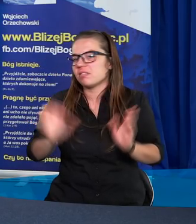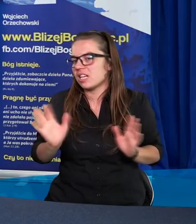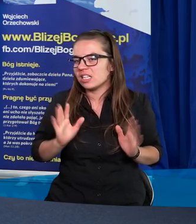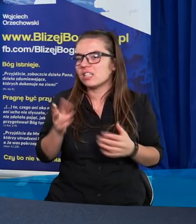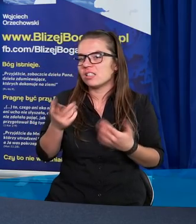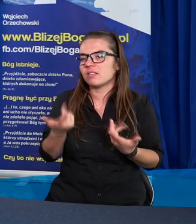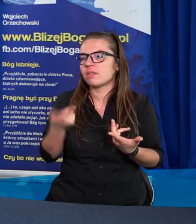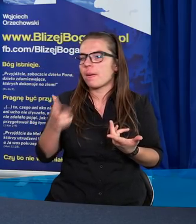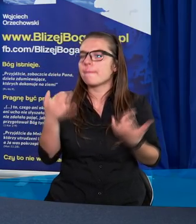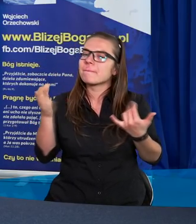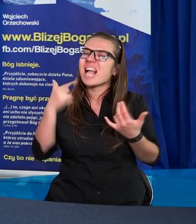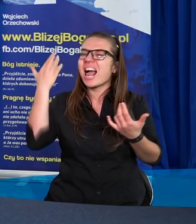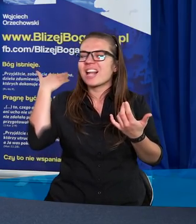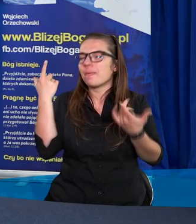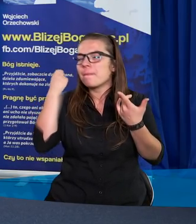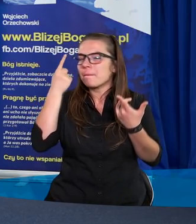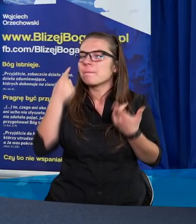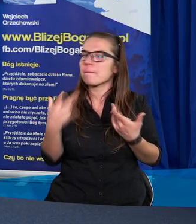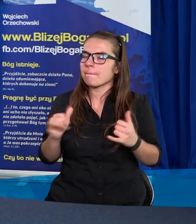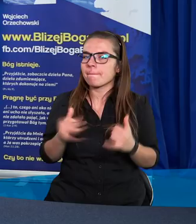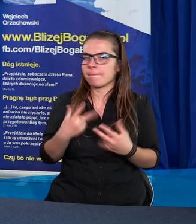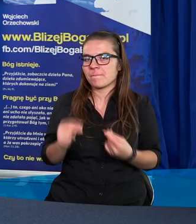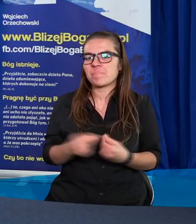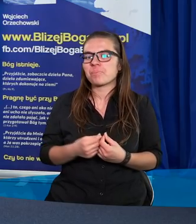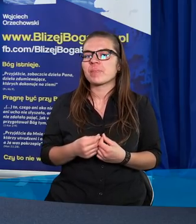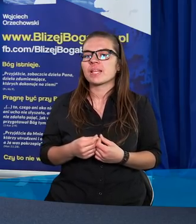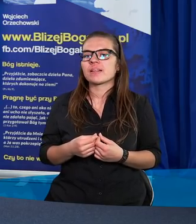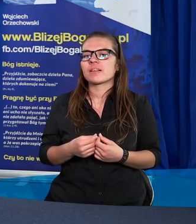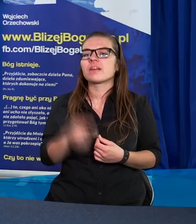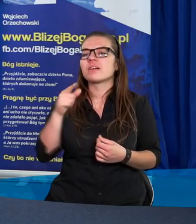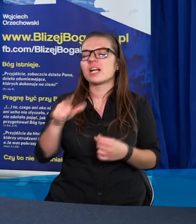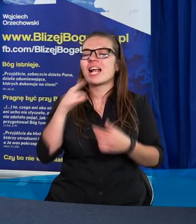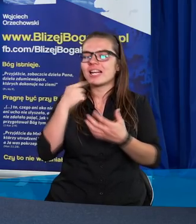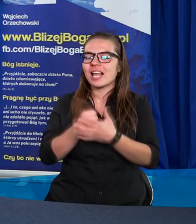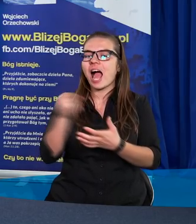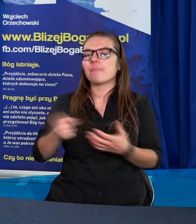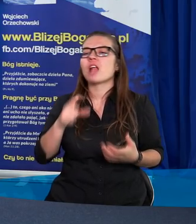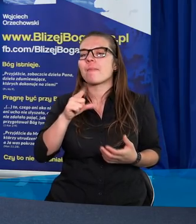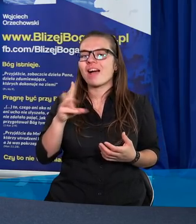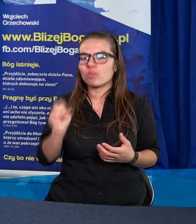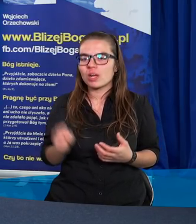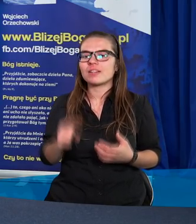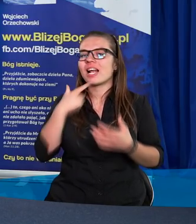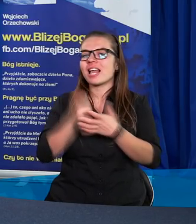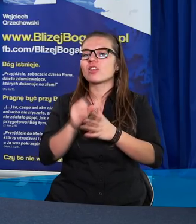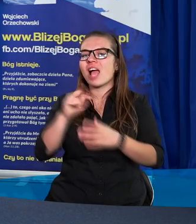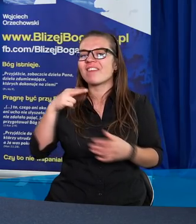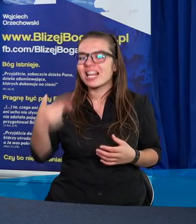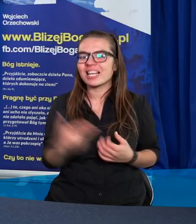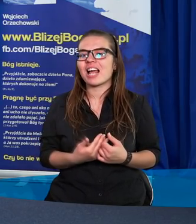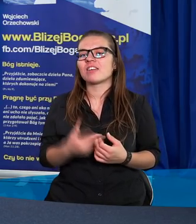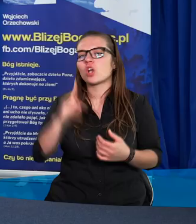teraz może jakoś. Zatem takie fragmenty, jak z listu apostoła Pawła, z listu Efezjan,